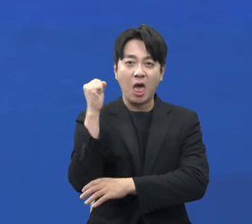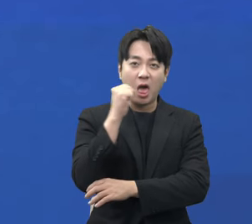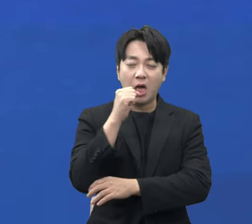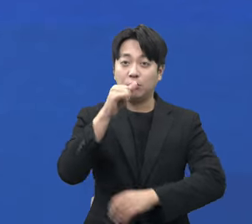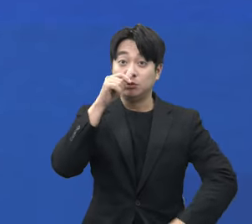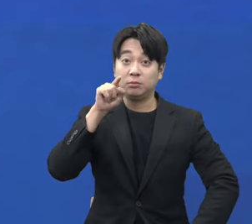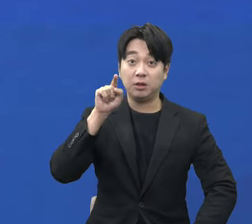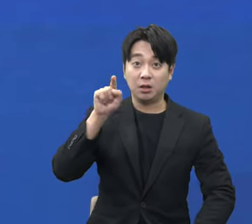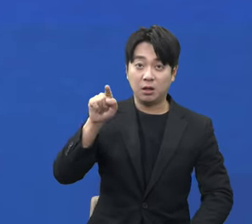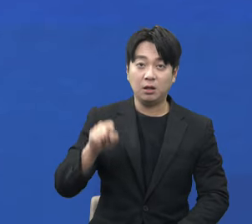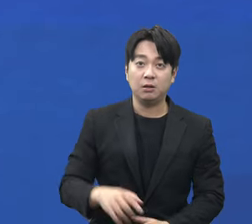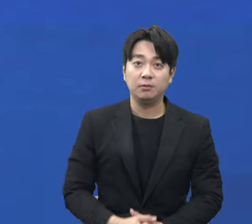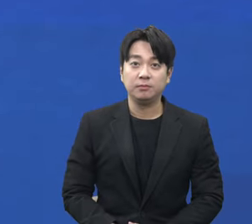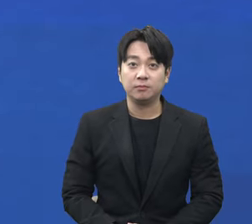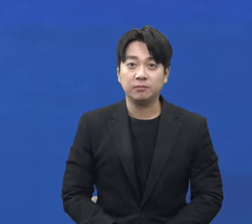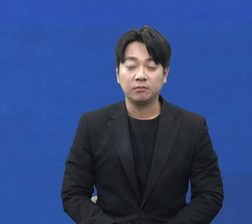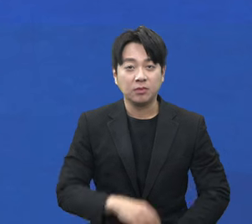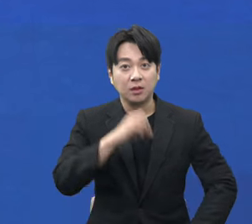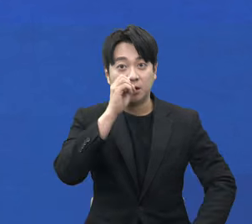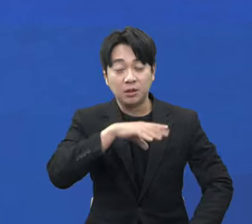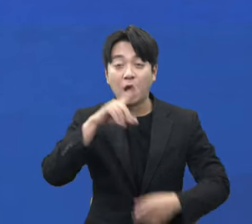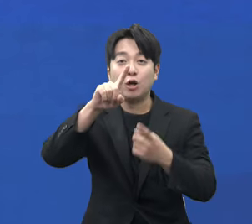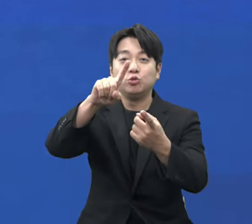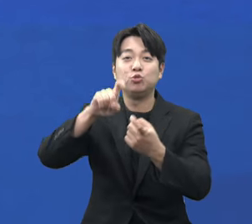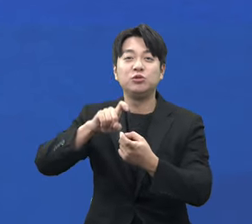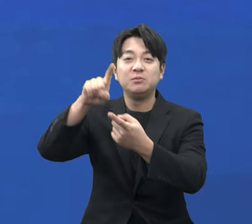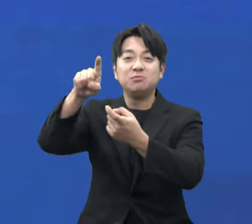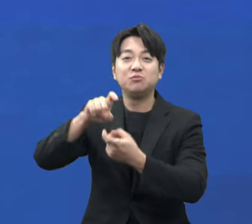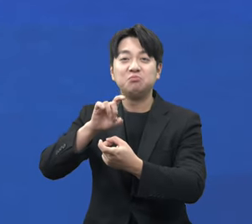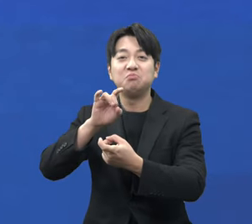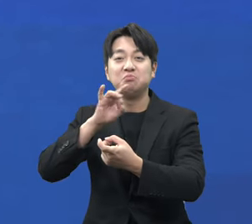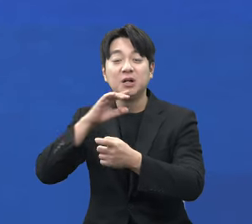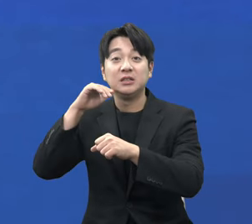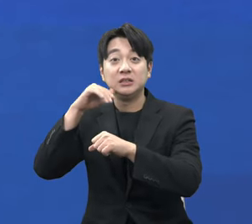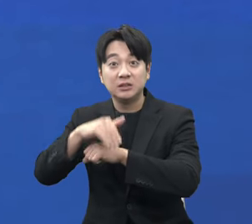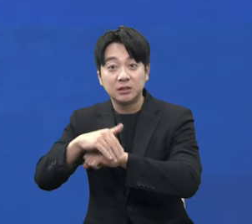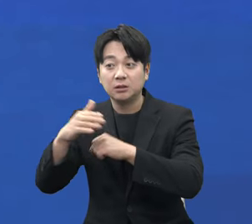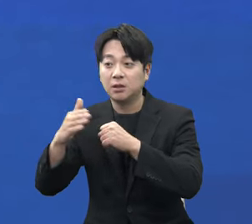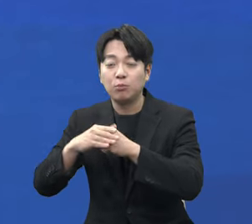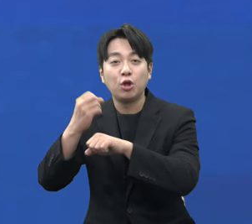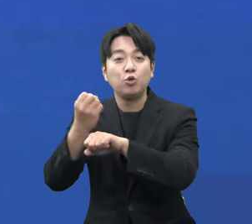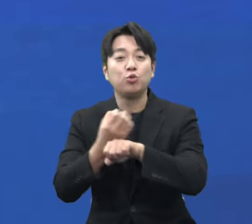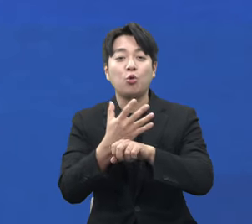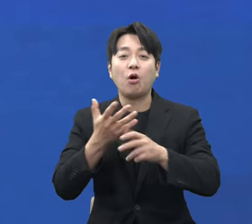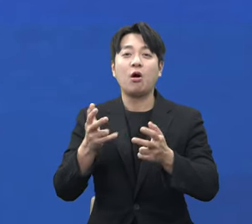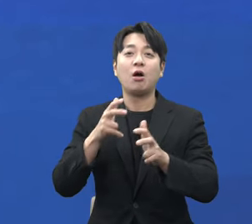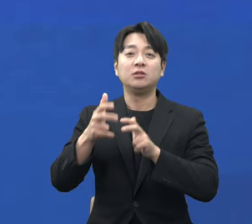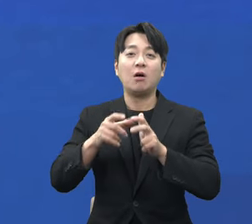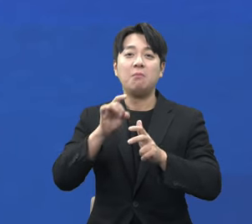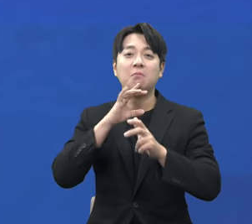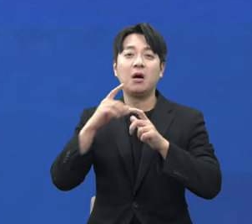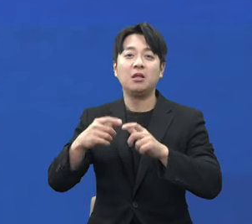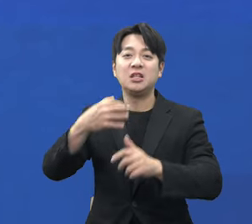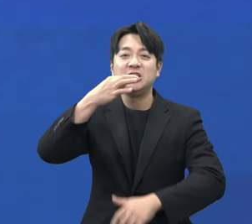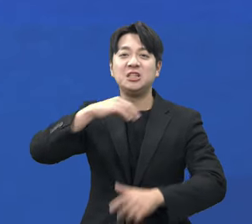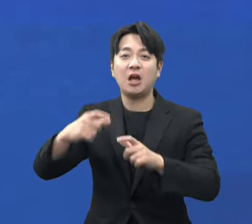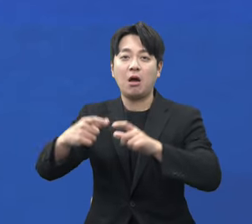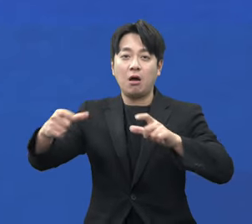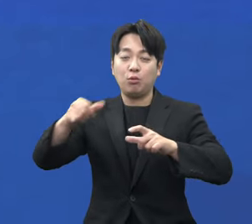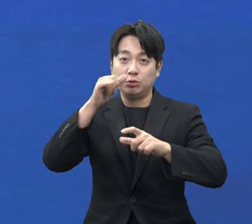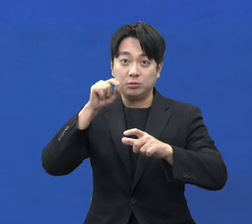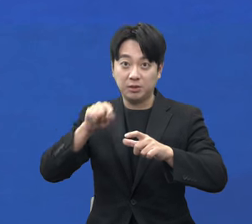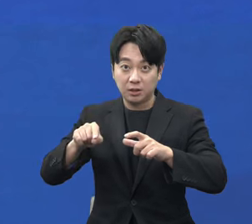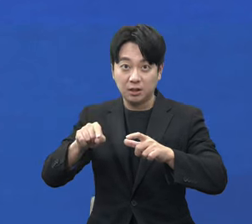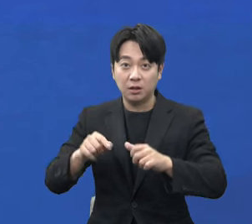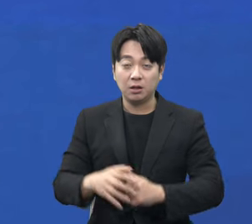관세 지원액으로 수입업자와 유통업자의 주머니만 두둑해졌습니다. 수입으로 인한 밥상 물가 인하 효과는